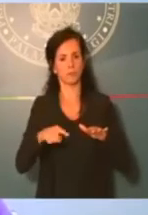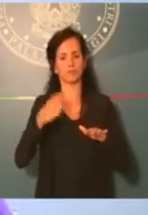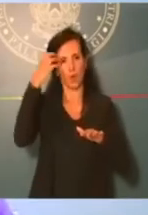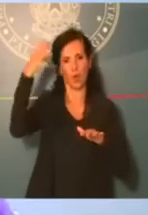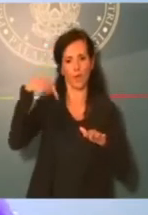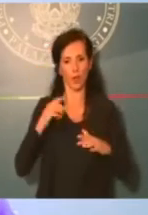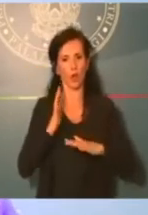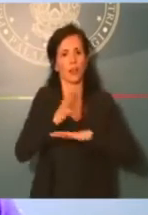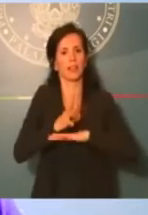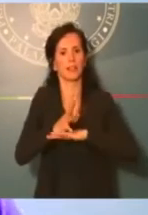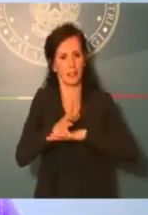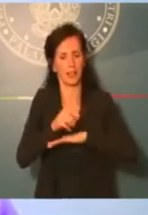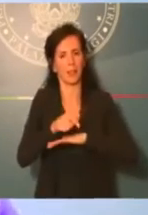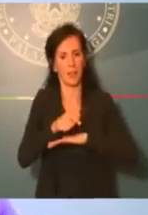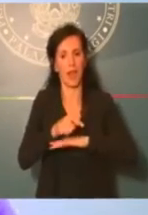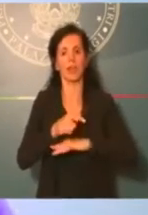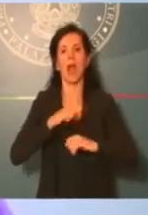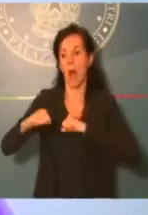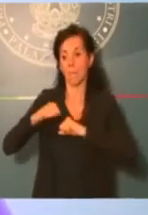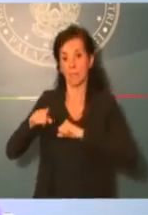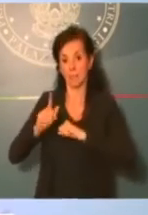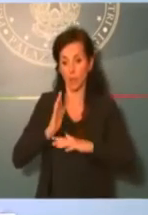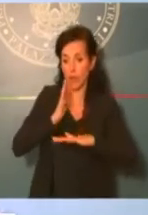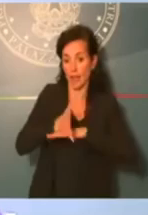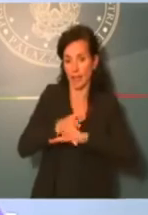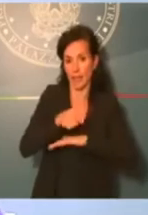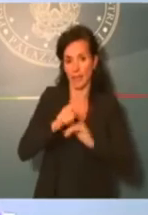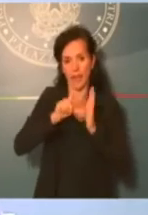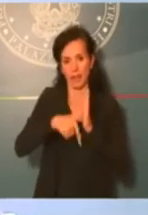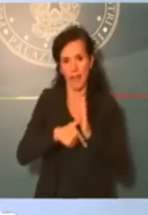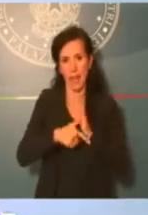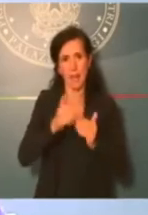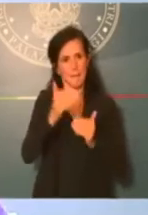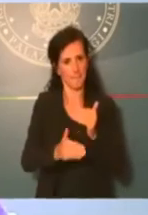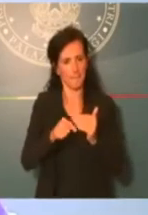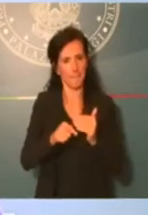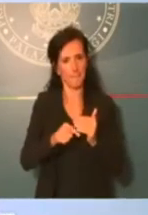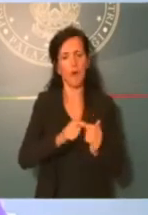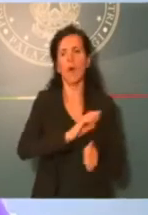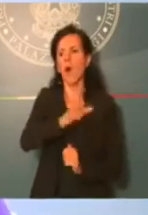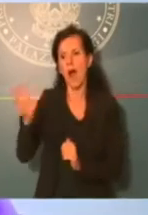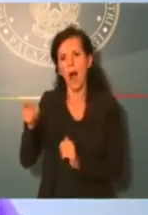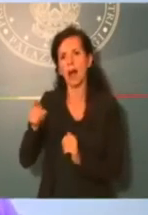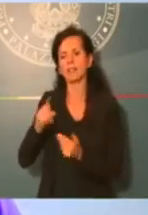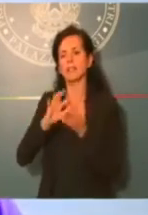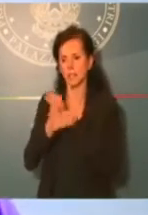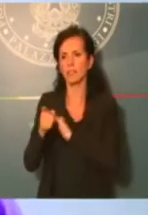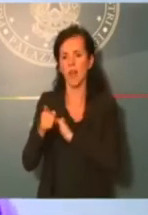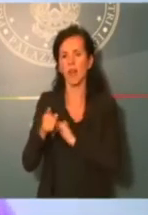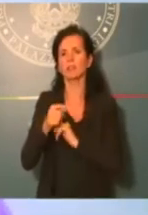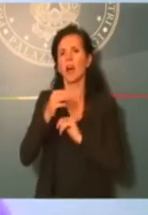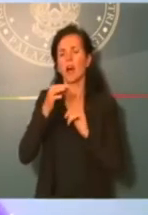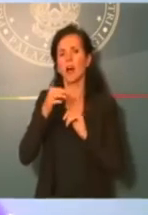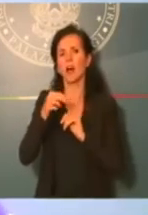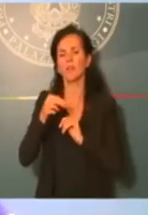'amministrazione qualora intervenga dopo i termini, tutti gli atti che utilizzerà diventeranno inefficaci, ma questo perché